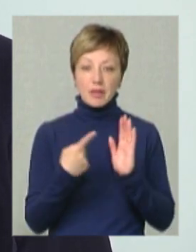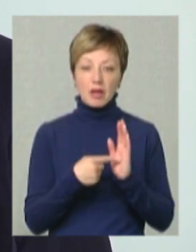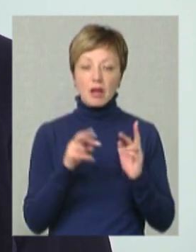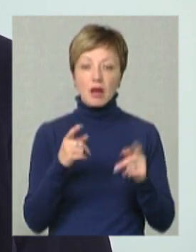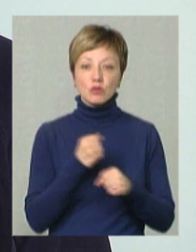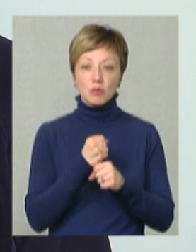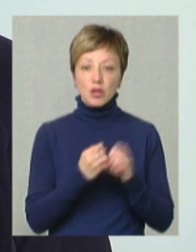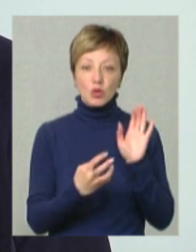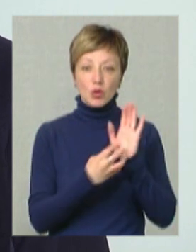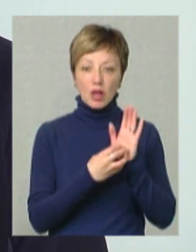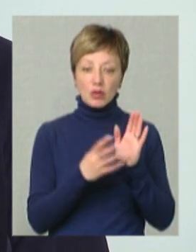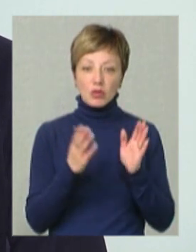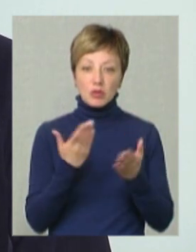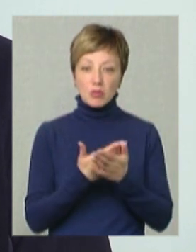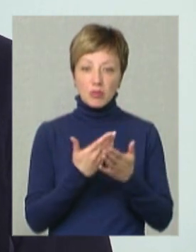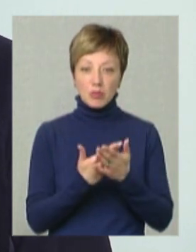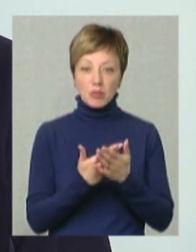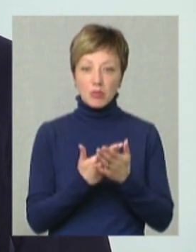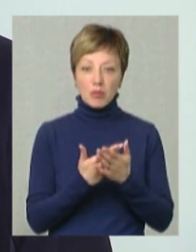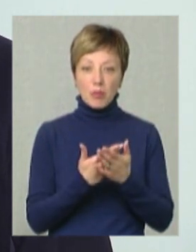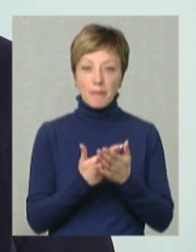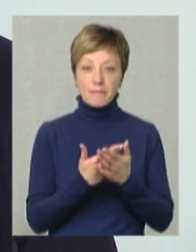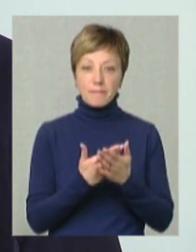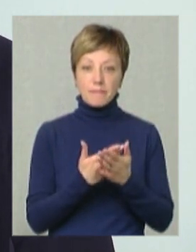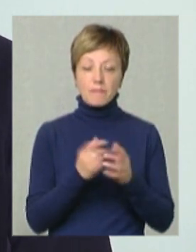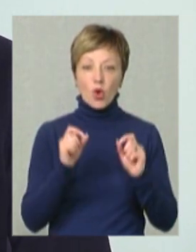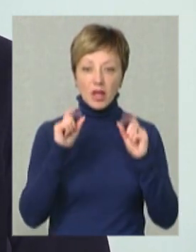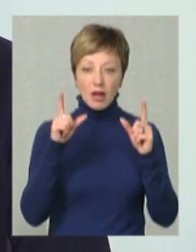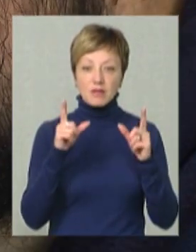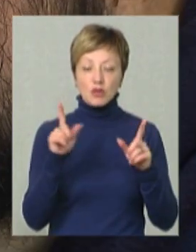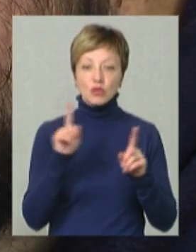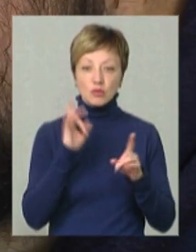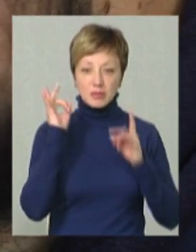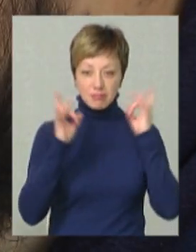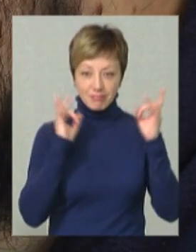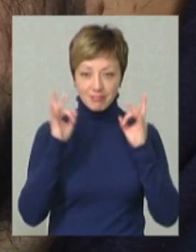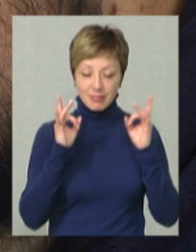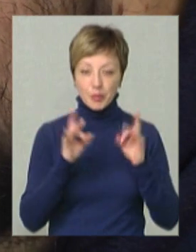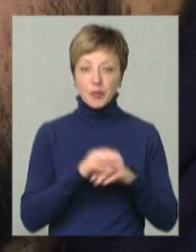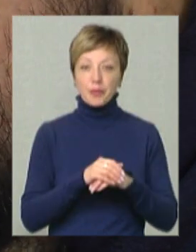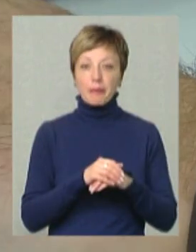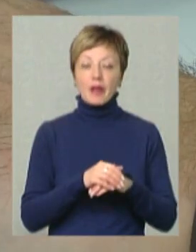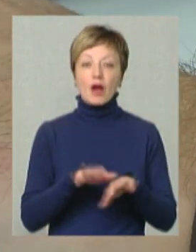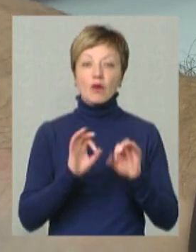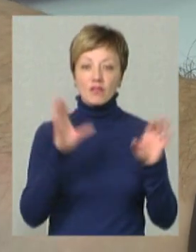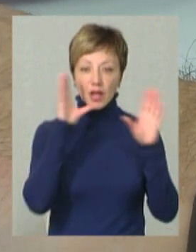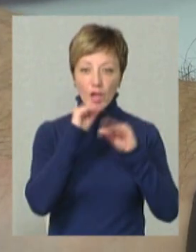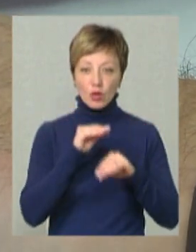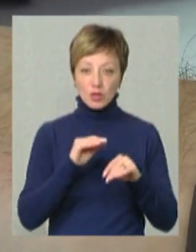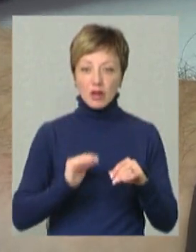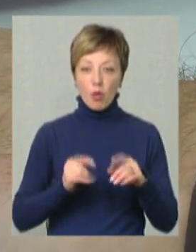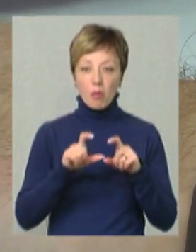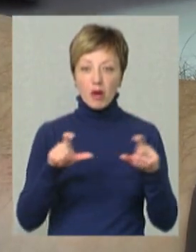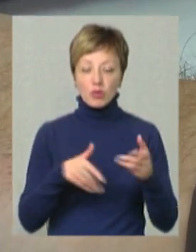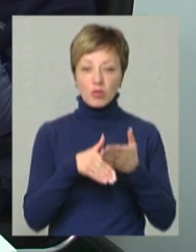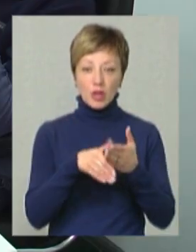додаток прикидався, навіть якщо він у беззвучному режимі, тобто давав сирену. Степан Танасійчук розповідає, вдалося вийти на компанію,